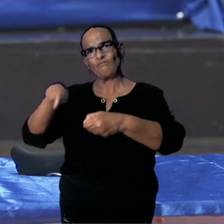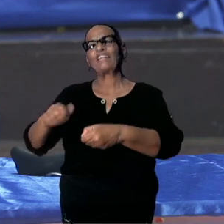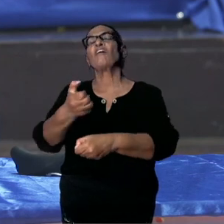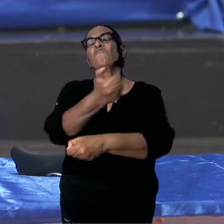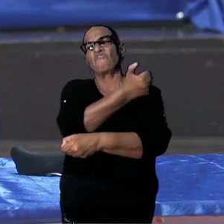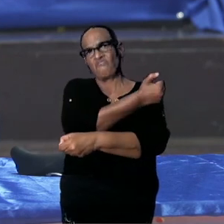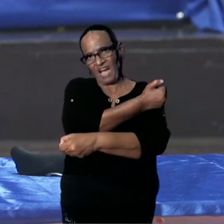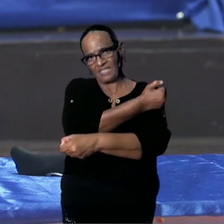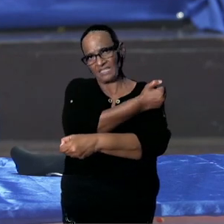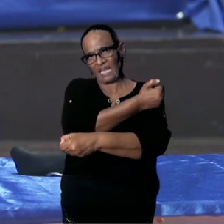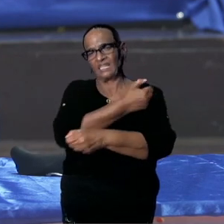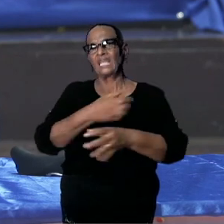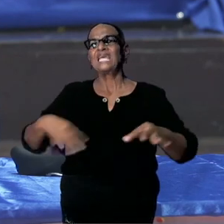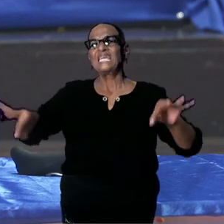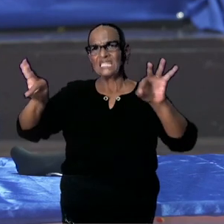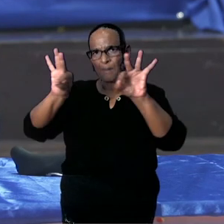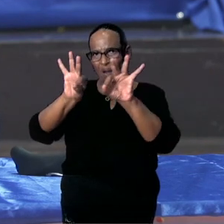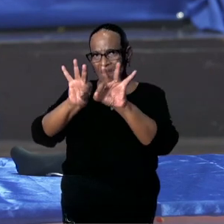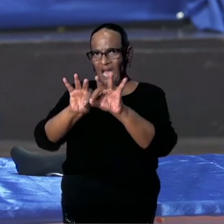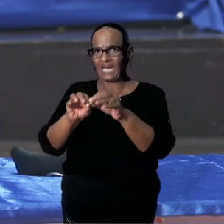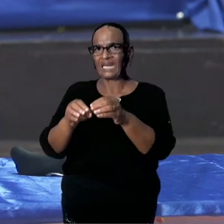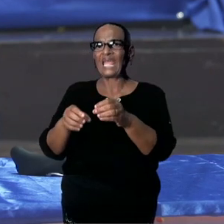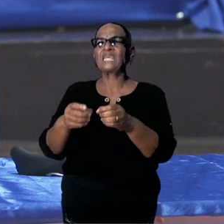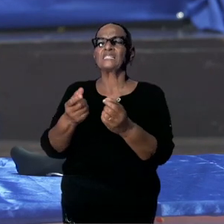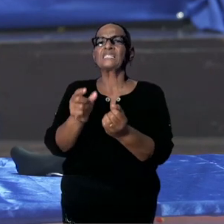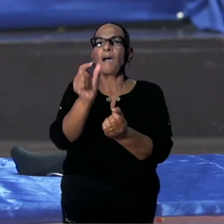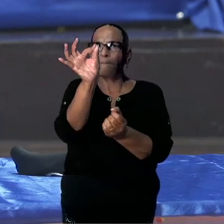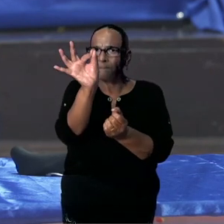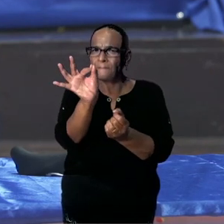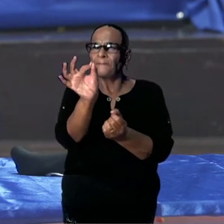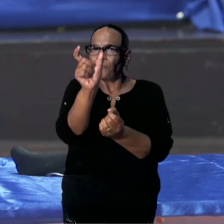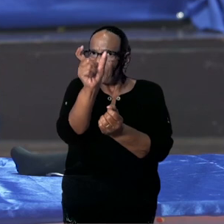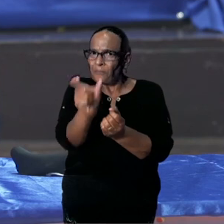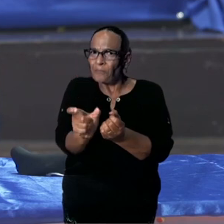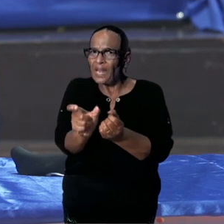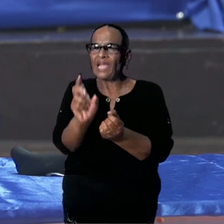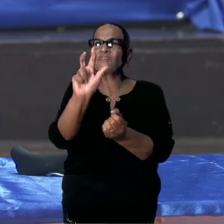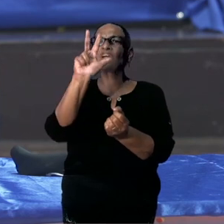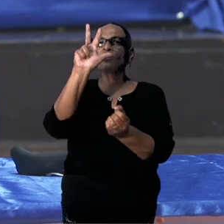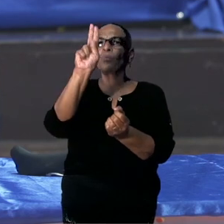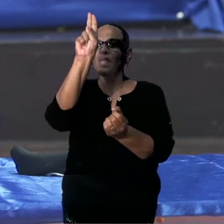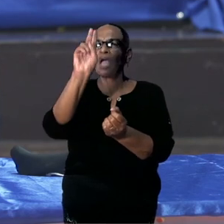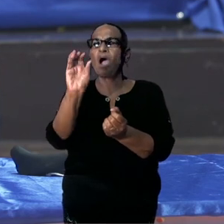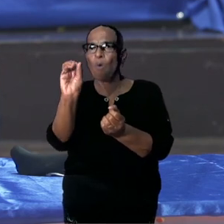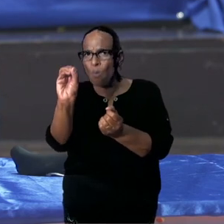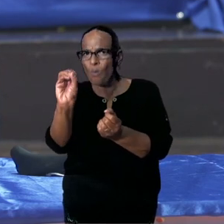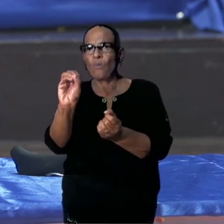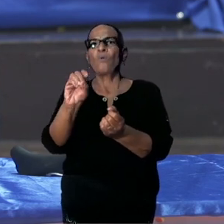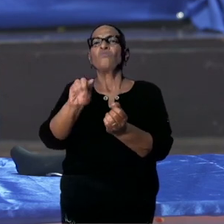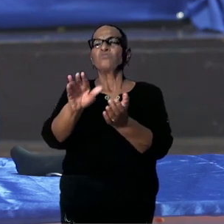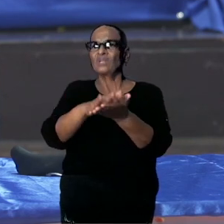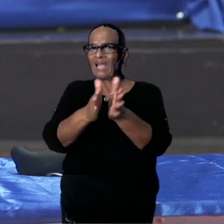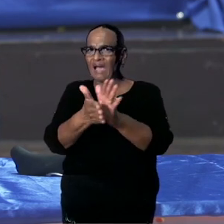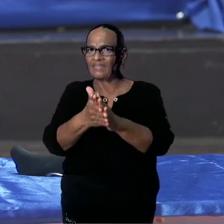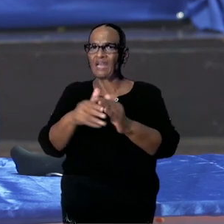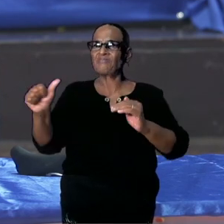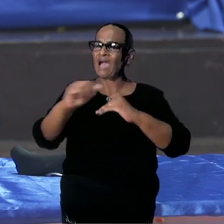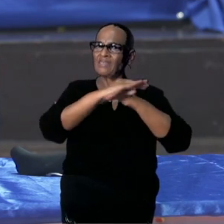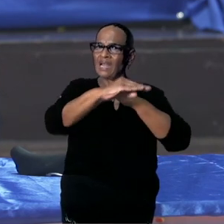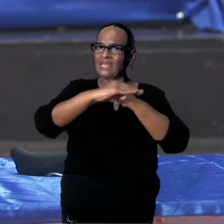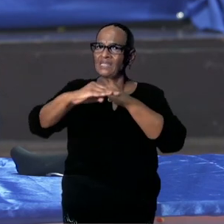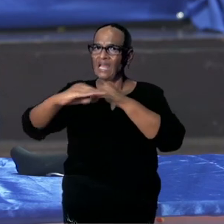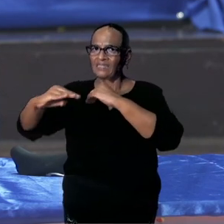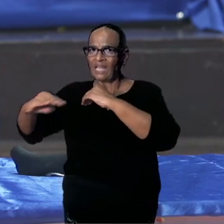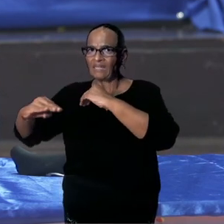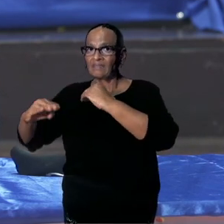poten van de WHO. die als onderhandelaar van wie het mandaat van zoveel landen een